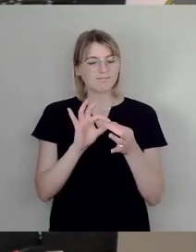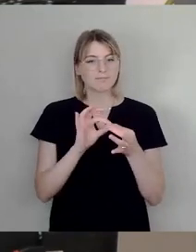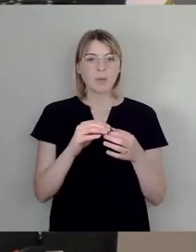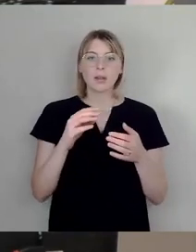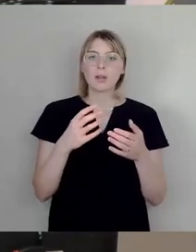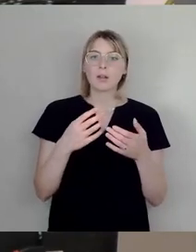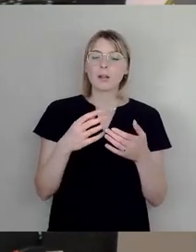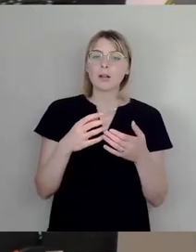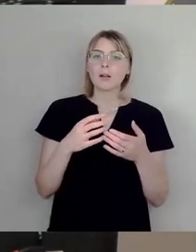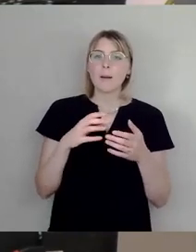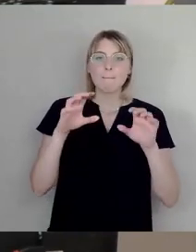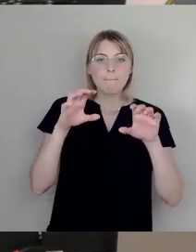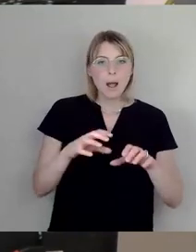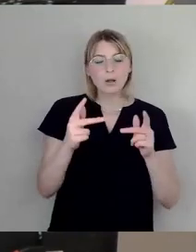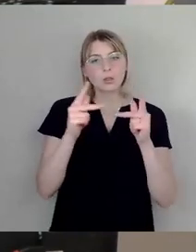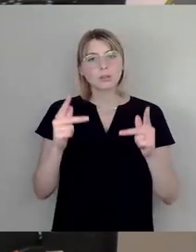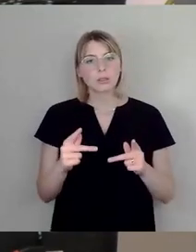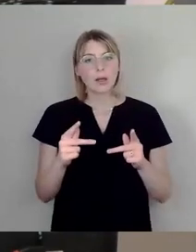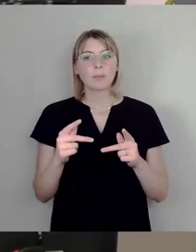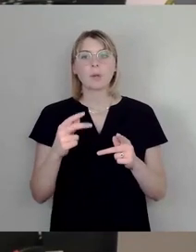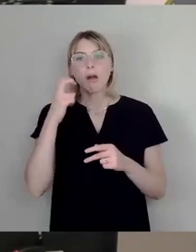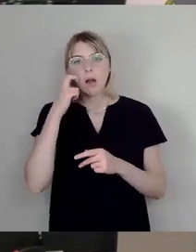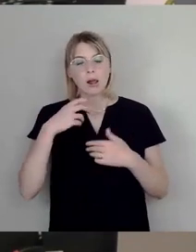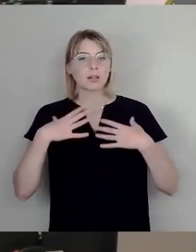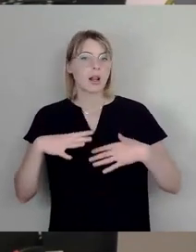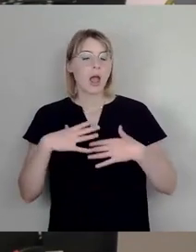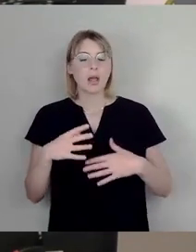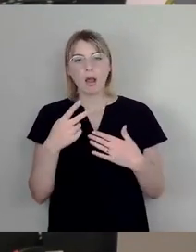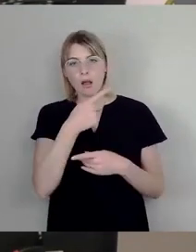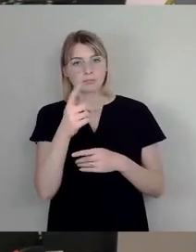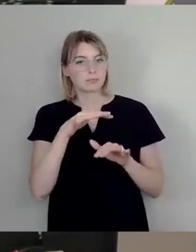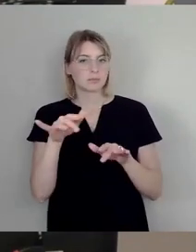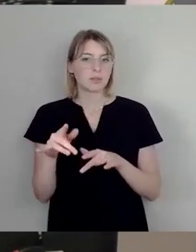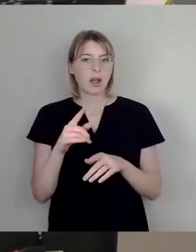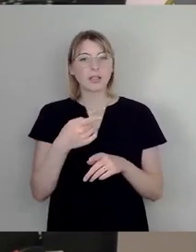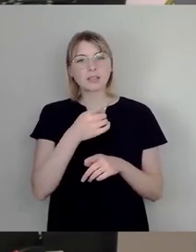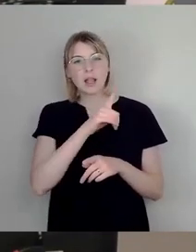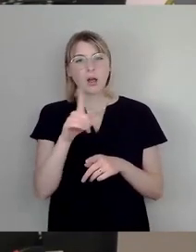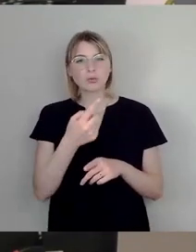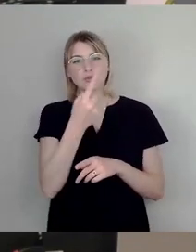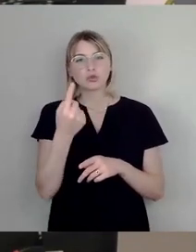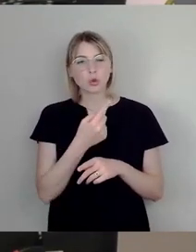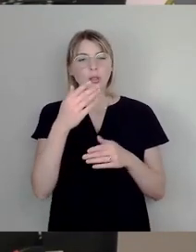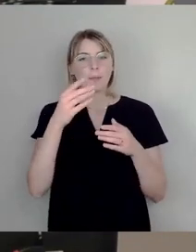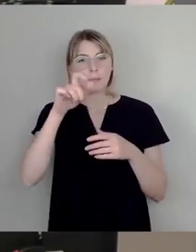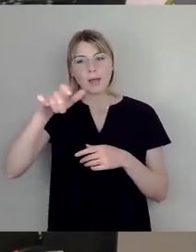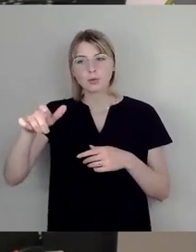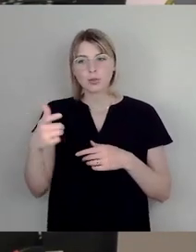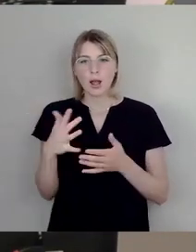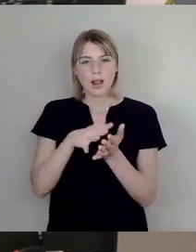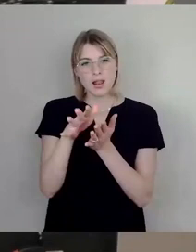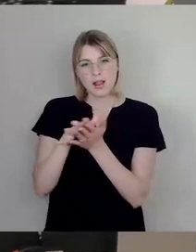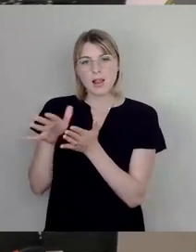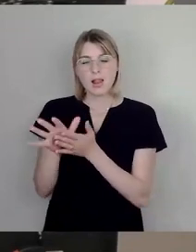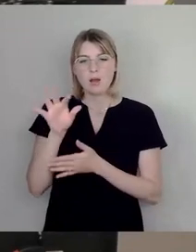Altkleidercontainern oder zur Fußwegeplanung erinnert. Bestimmt tausende Stunden Personalressourcen innerhalb der Verwaltung verschwendet für Dinge, die deutlich